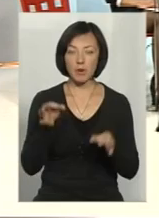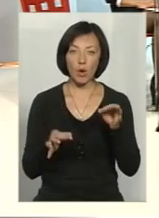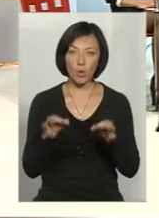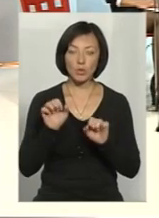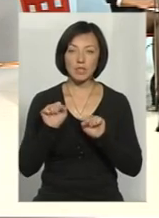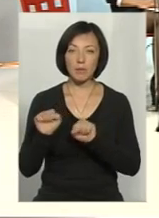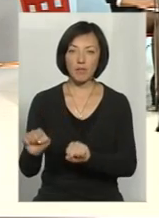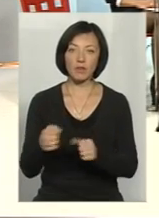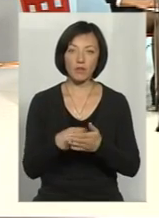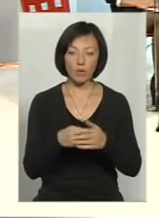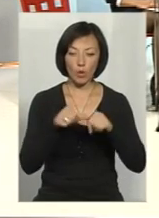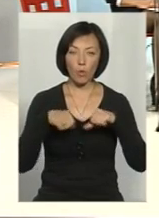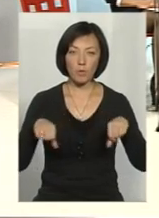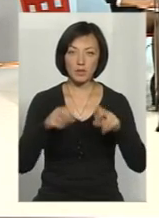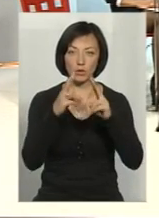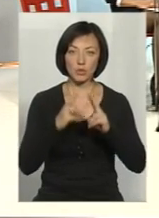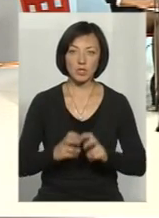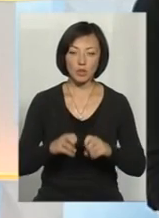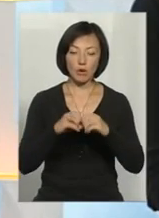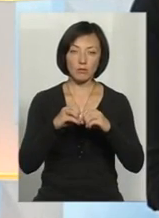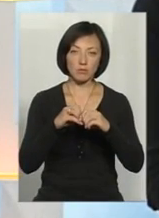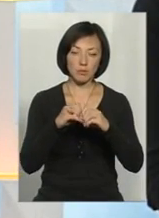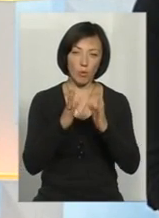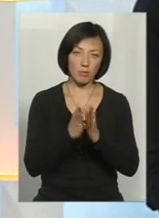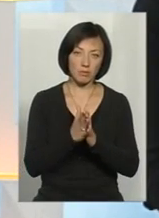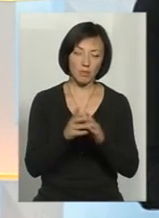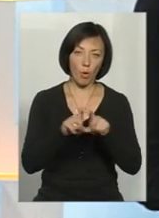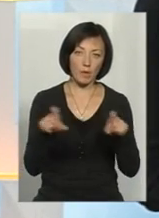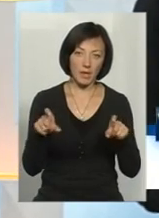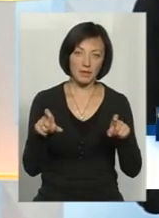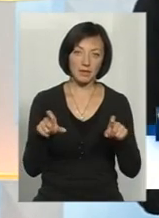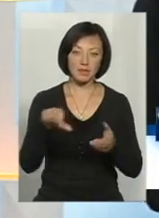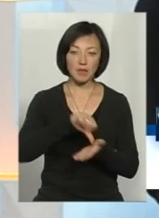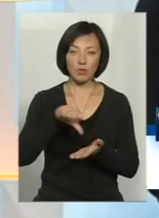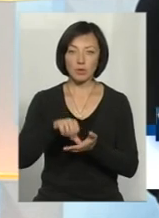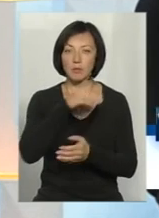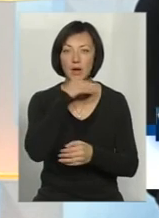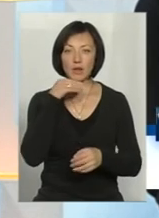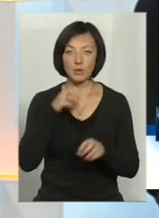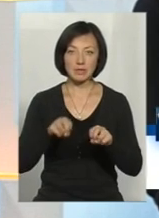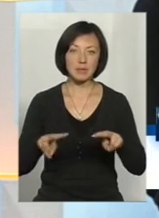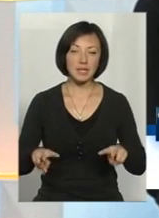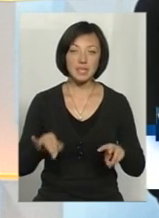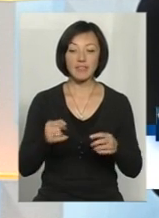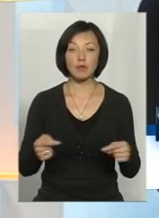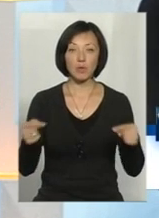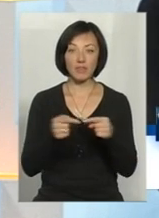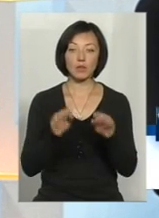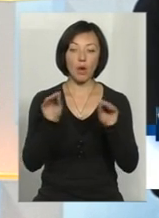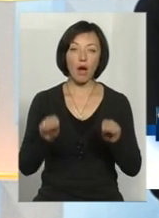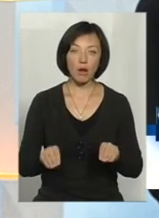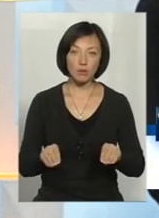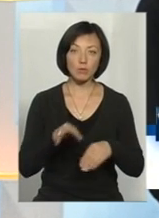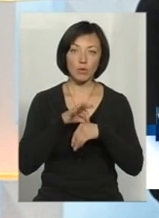фонду, створюється комісія, яка досліджує певний об'єкт за участю багатьох спеціалістів. І, відповідно до акту,